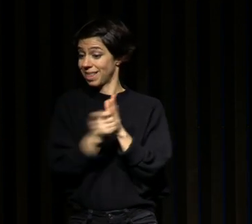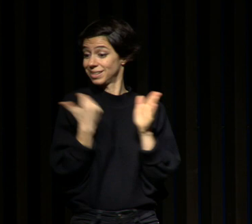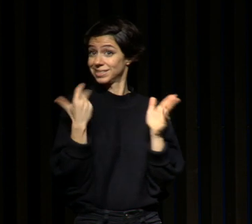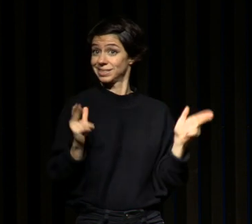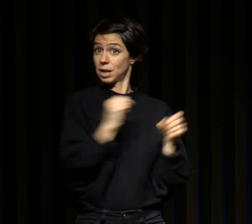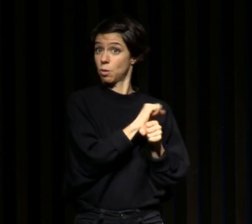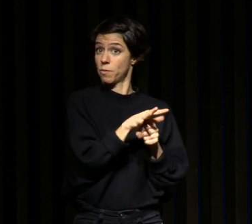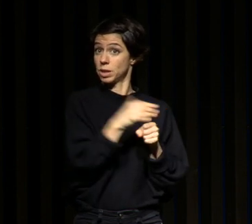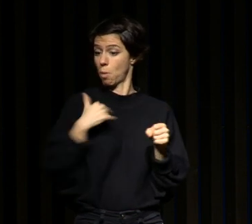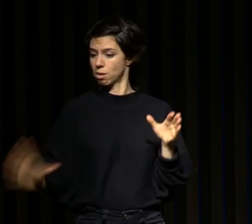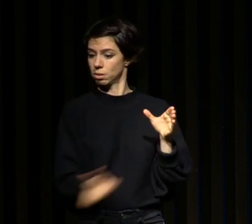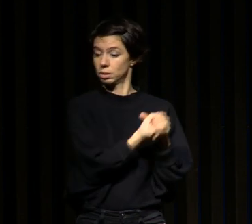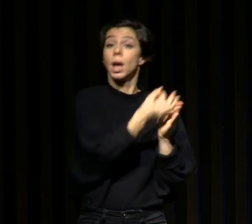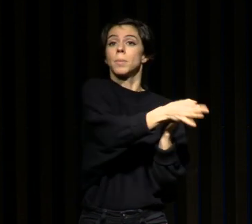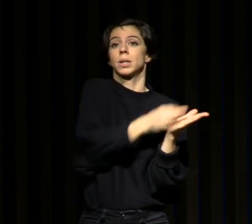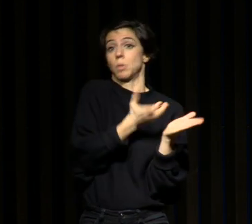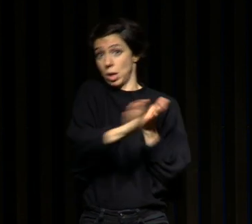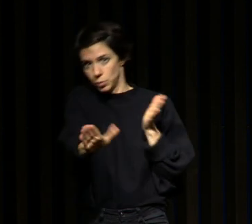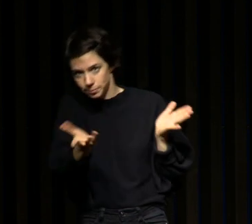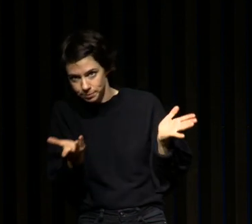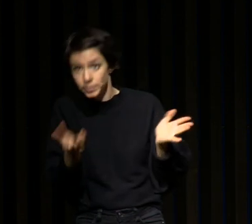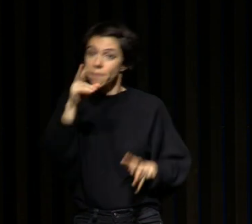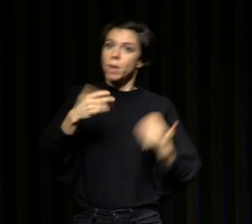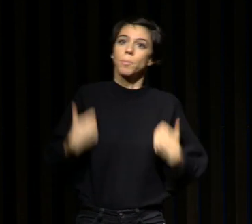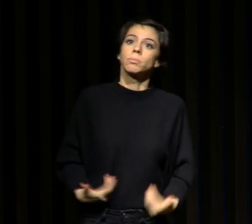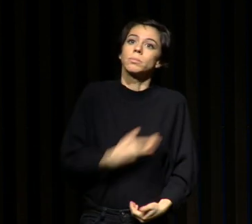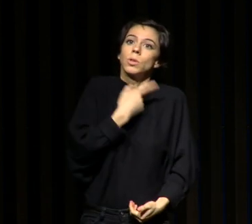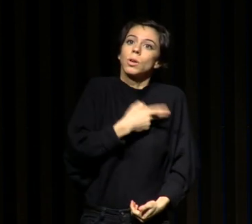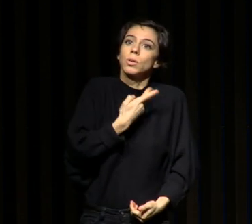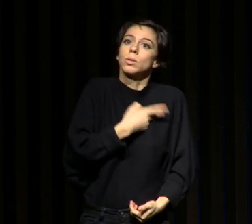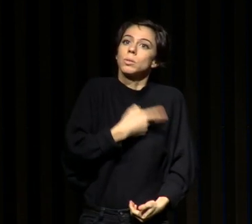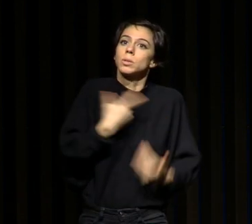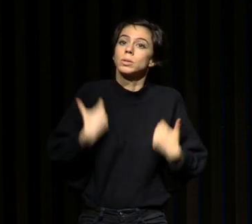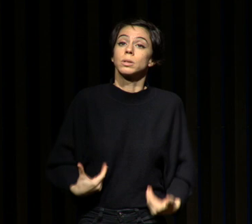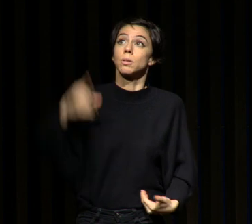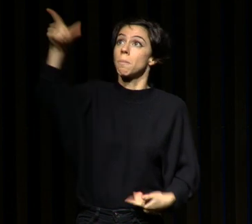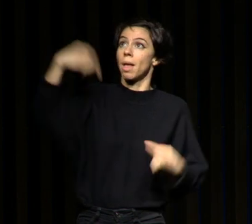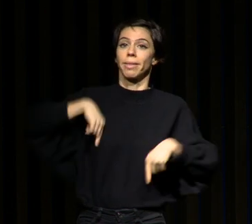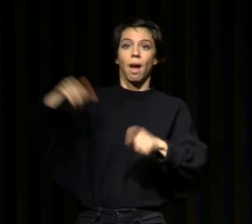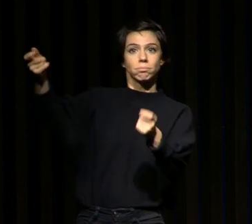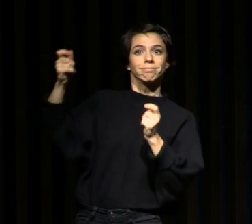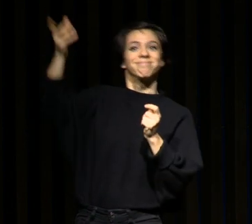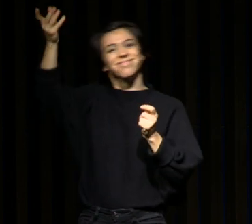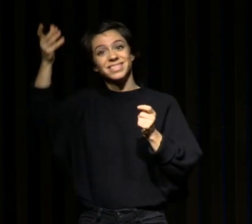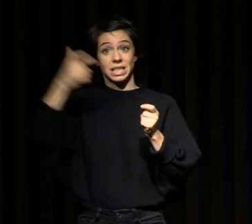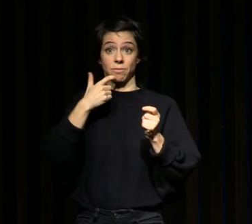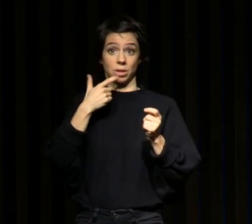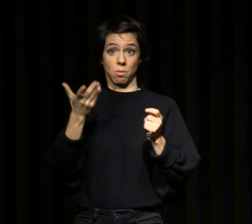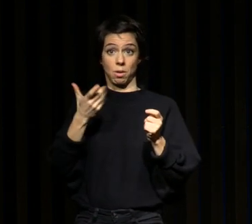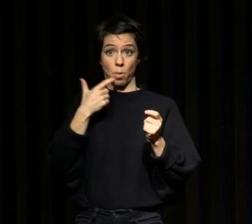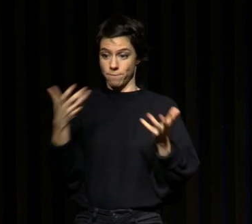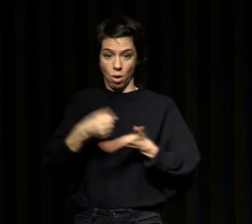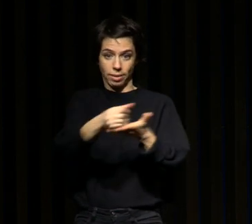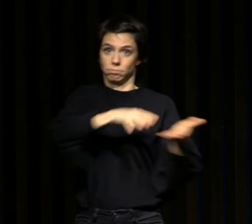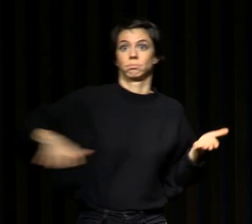importées dans une application gratuite parce que mon devoir de médecin et mon devoir de commis de l'État c'est d'aider le plus grand nombre donc si